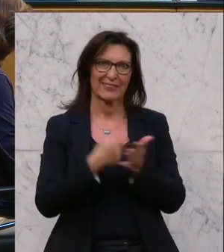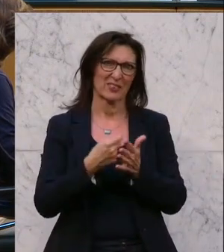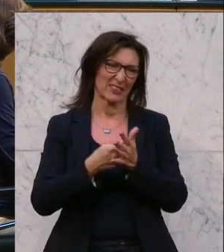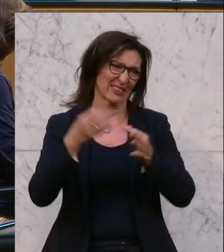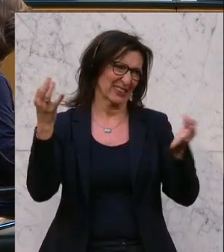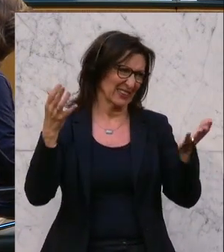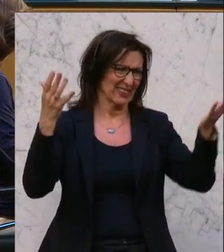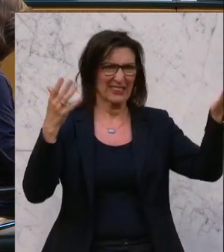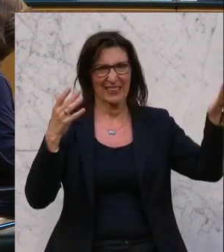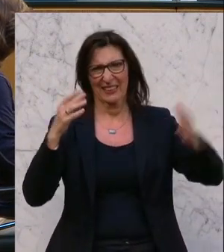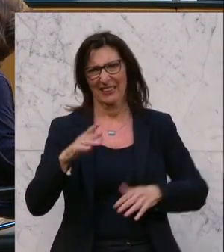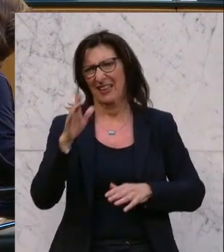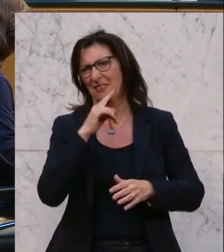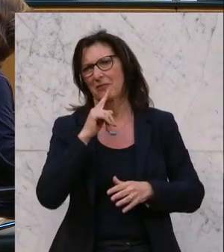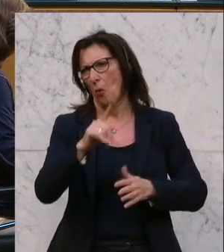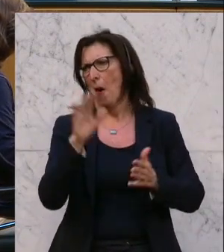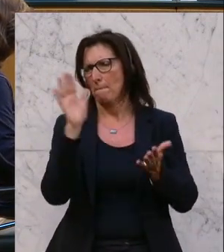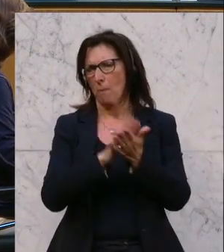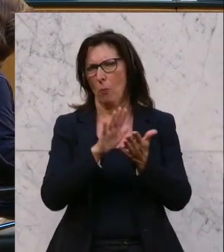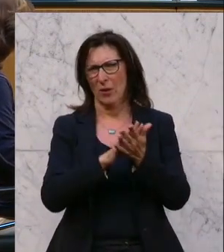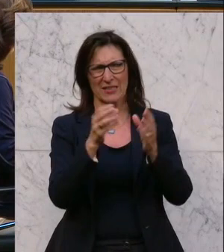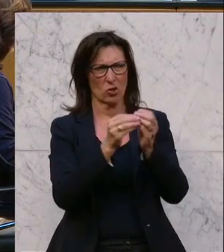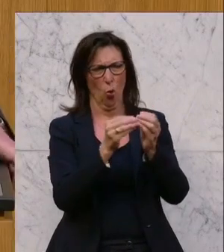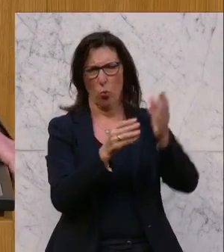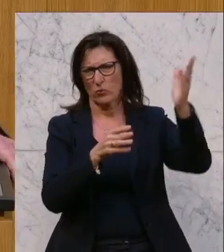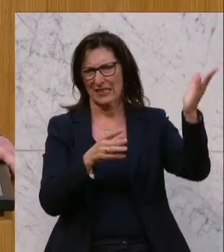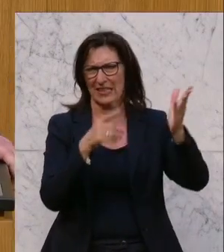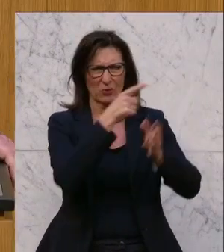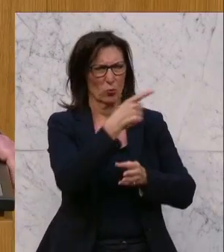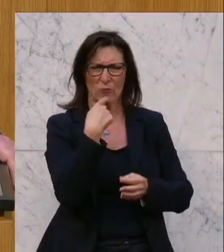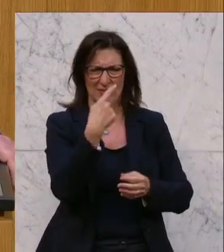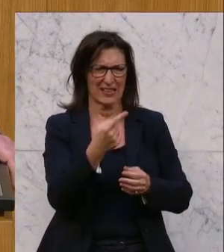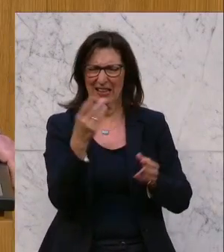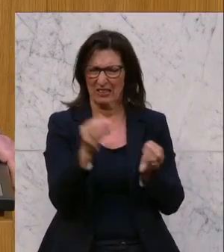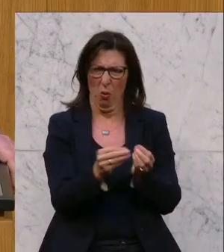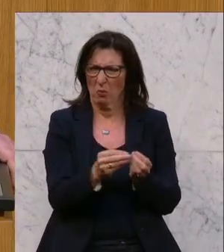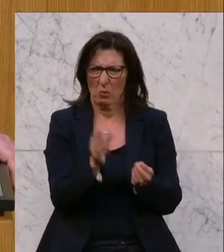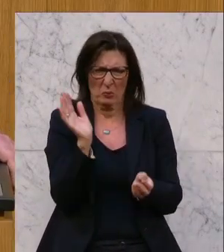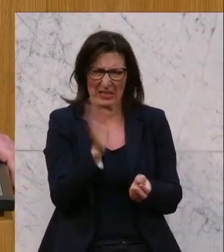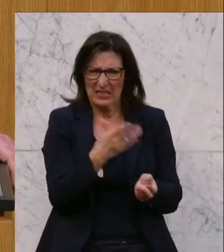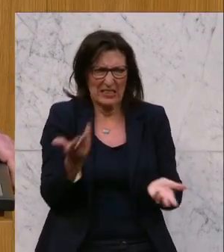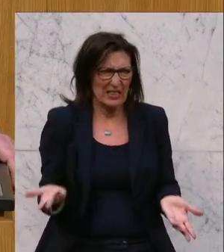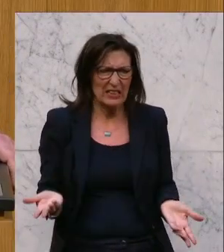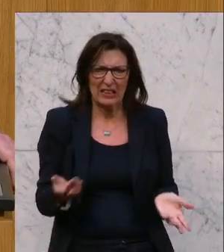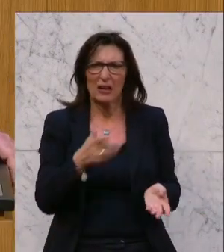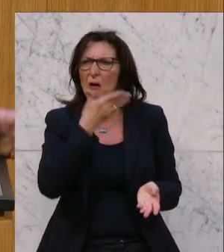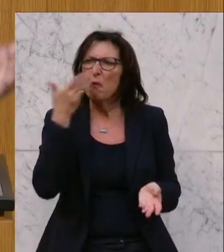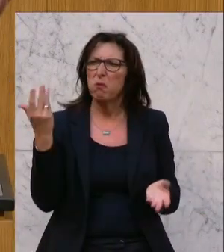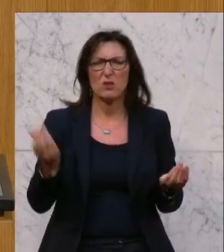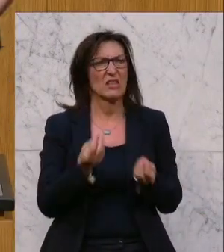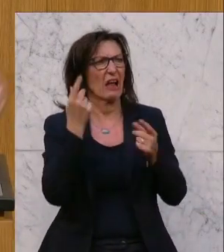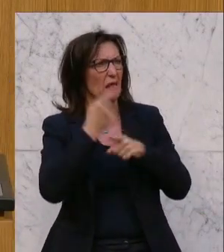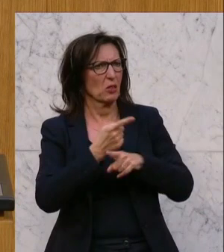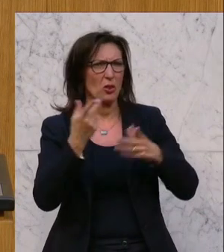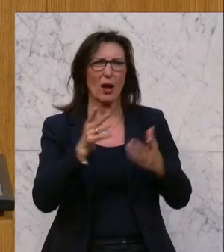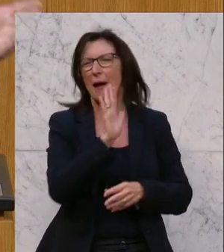Das ist einfach nur populistischer Unfug. Unsinn, was du davon von dir verzapfst, hat überhaupt nicht mehr mit Sachlichkeit zu tun. Aber